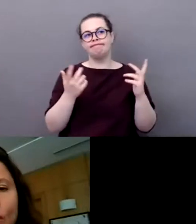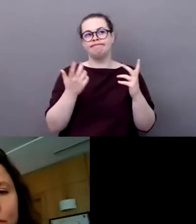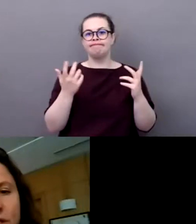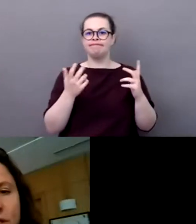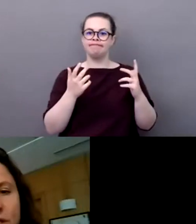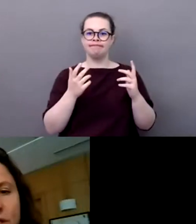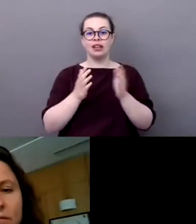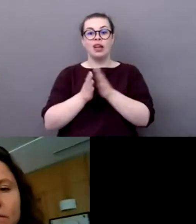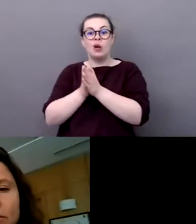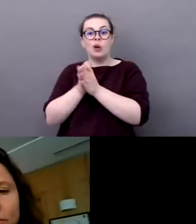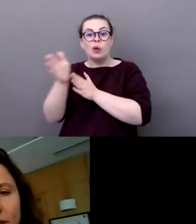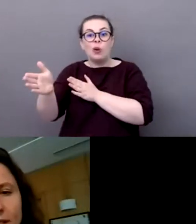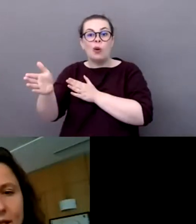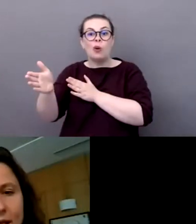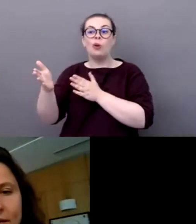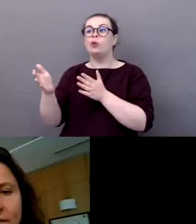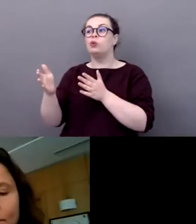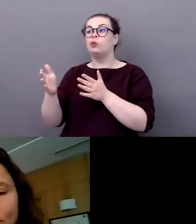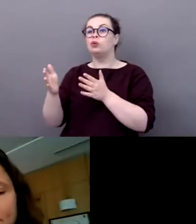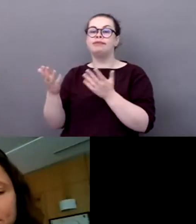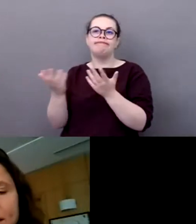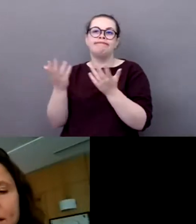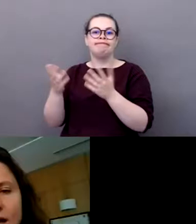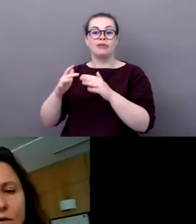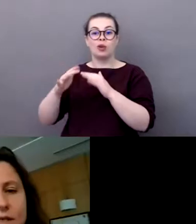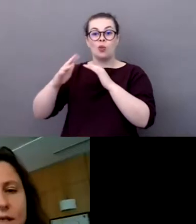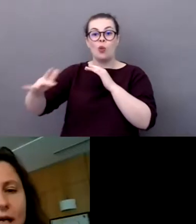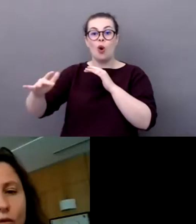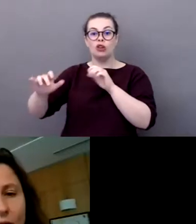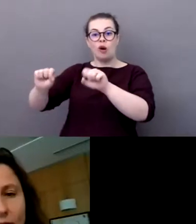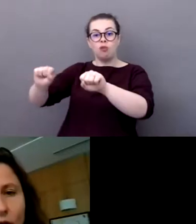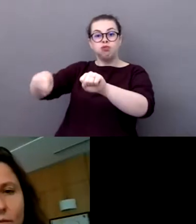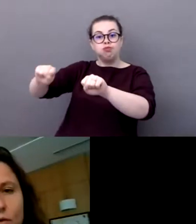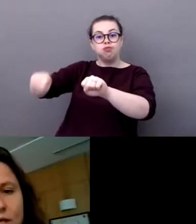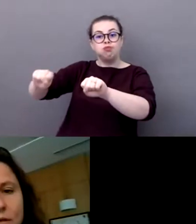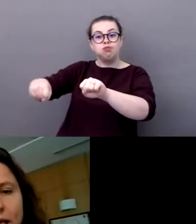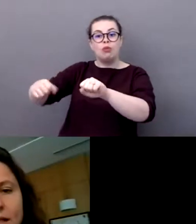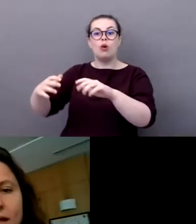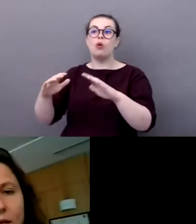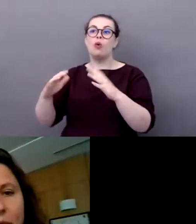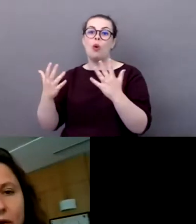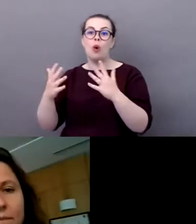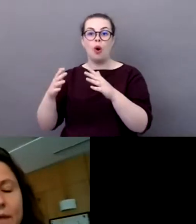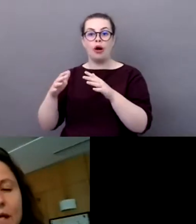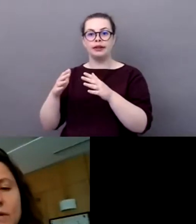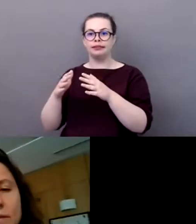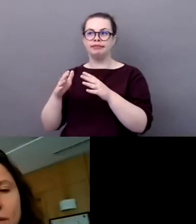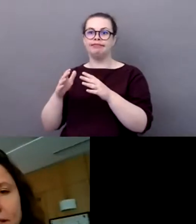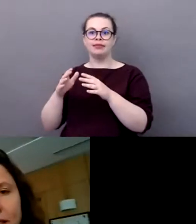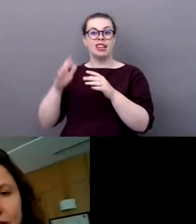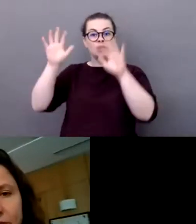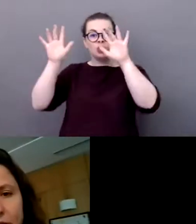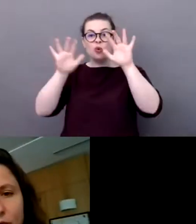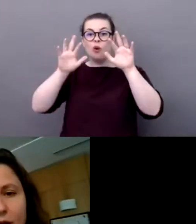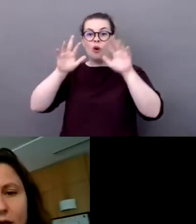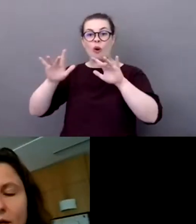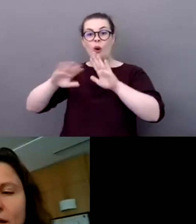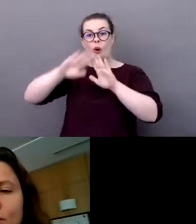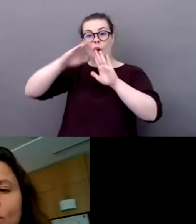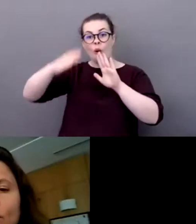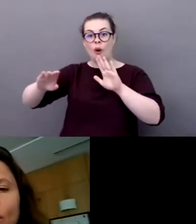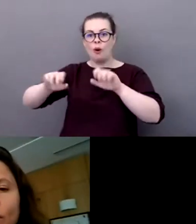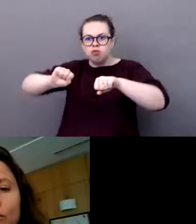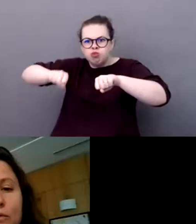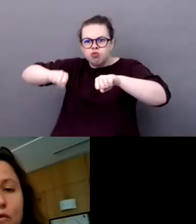repositionner nos ministères comme des ministères aussi régulateurs de cette pratique libre et de cette pratique individuelle